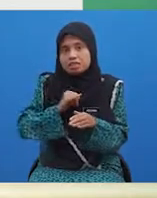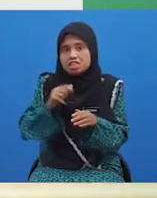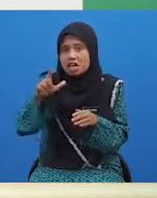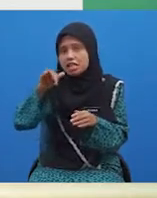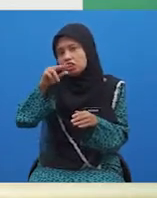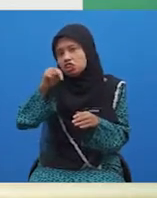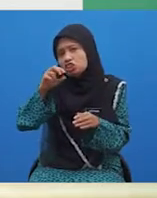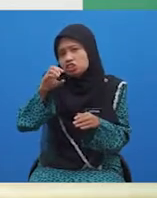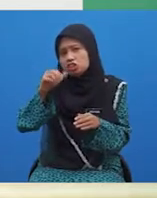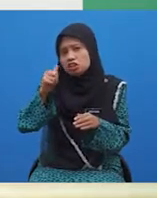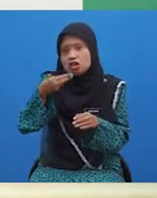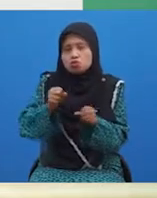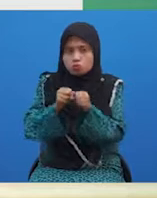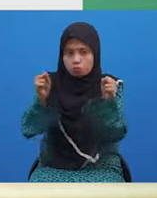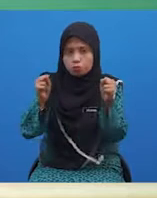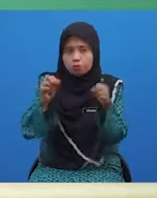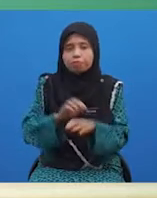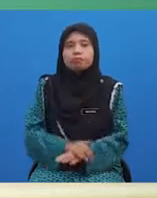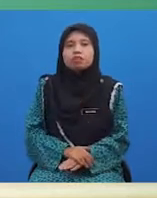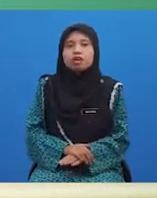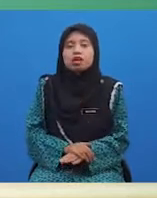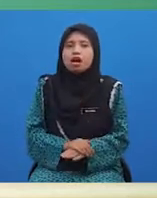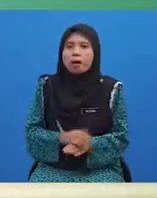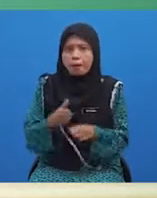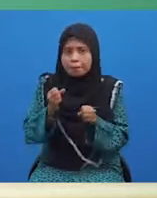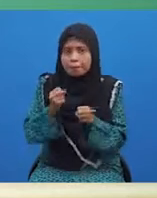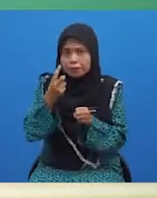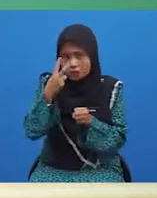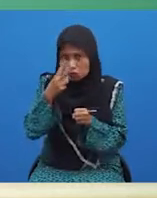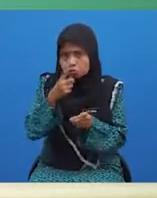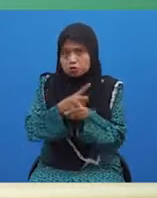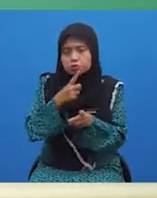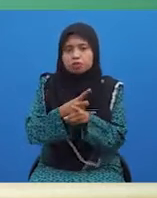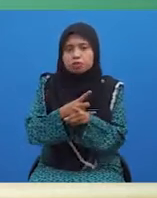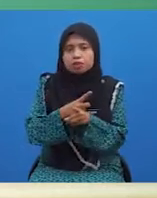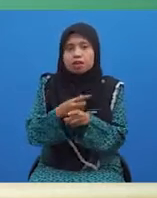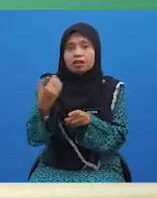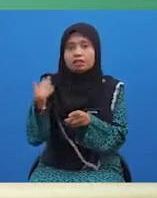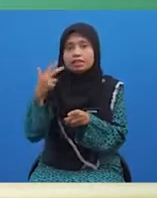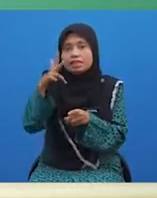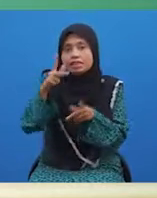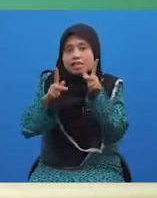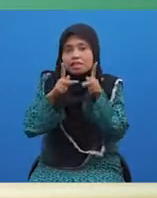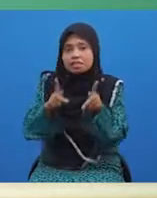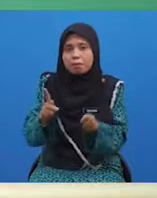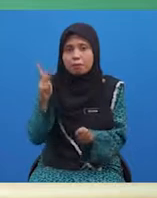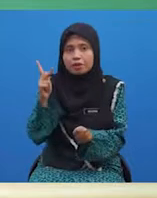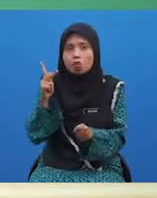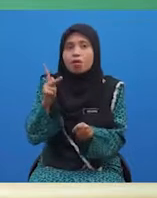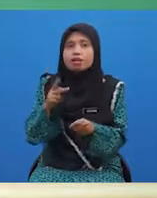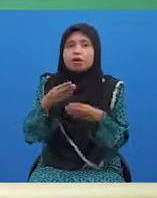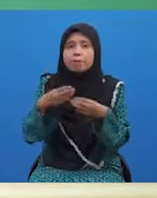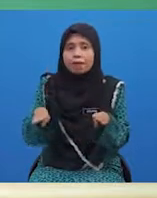Pelajar sekalian, sila ambil perhatian bahawa tiga kata penguat bebas ini